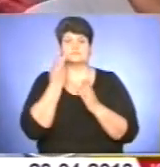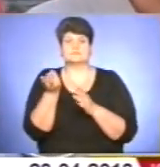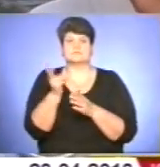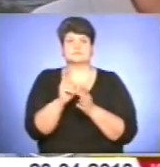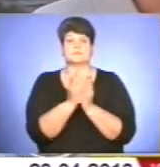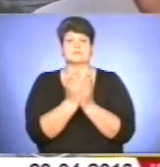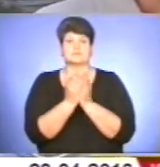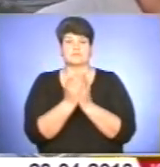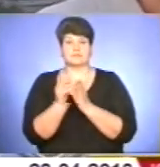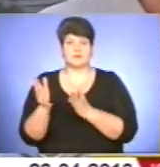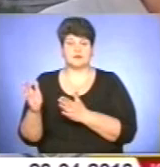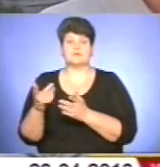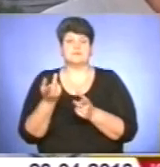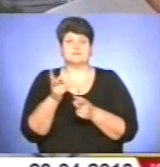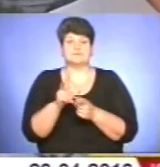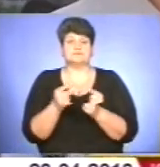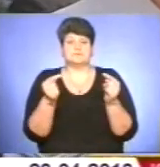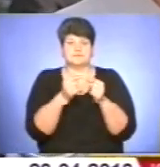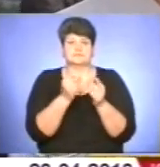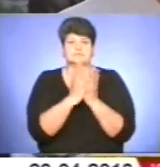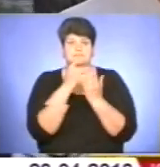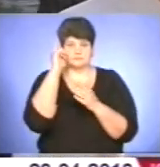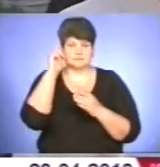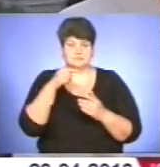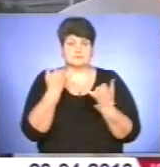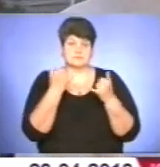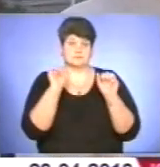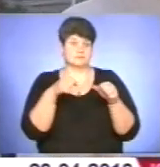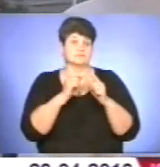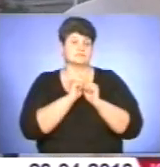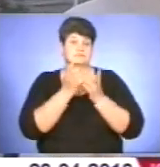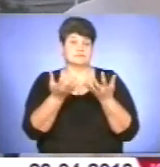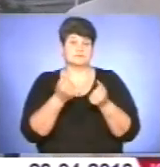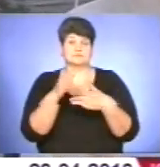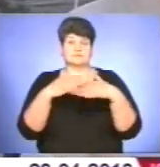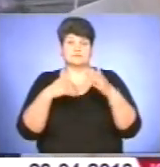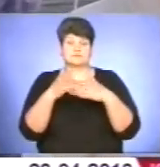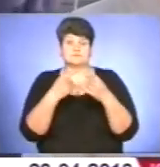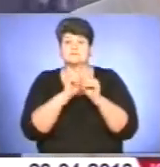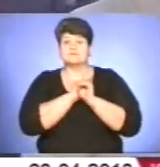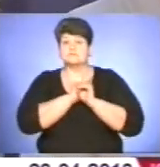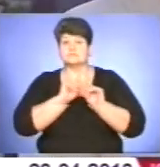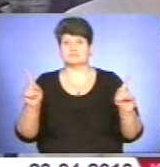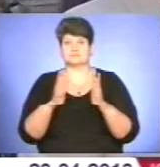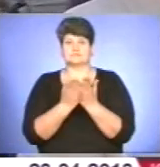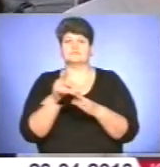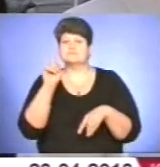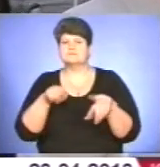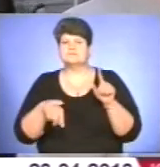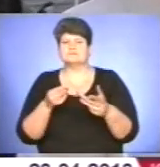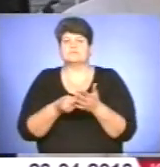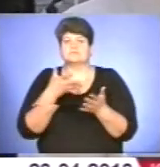бібліотеку, вони приходять за конкретною книжкою. А сьогодні вони мають можливість взяти до рук унікальні книжки. Це рідкісні і цінні книги. Книги